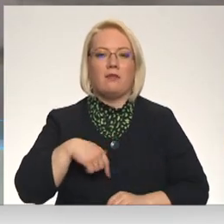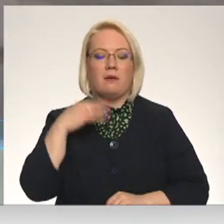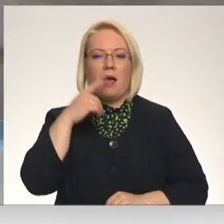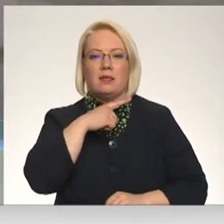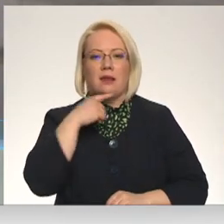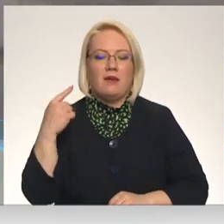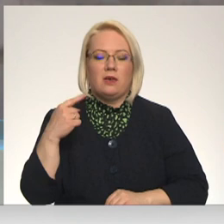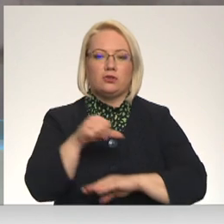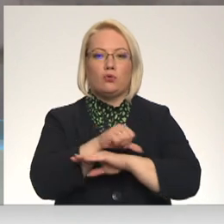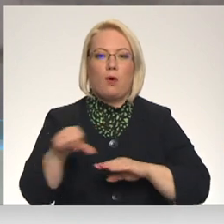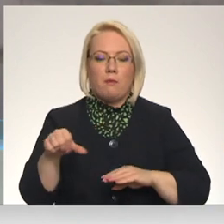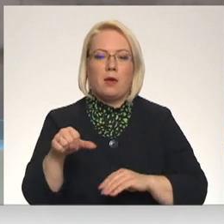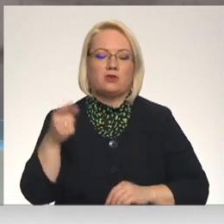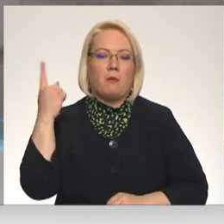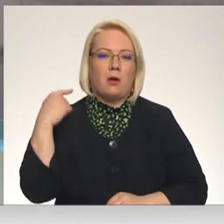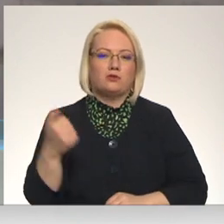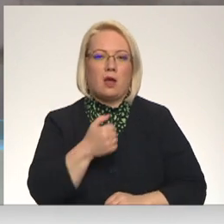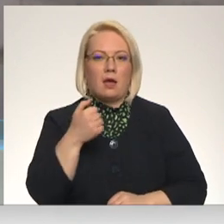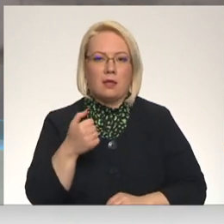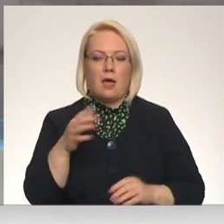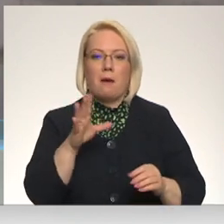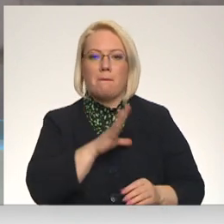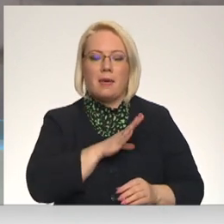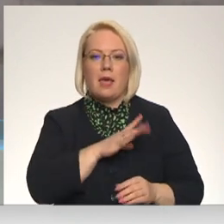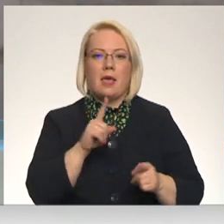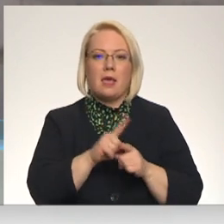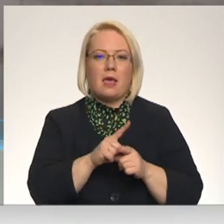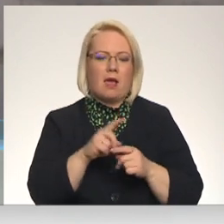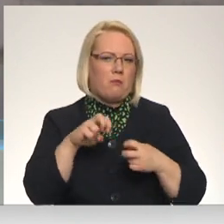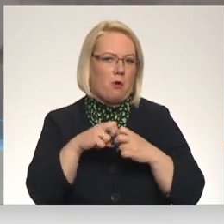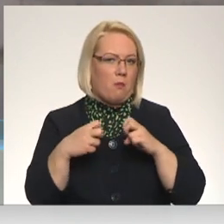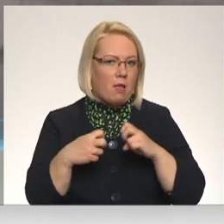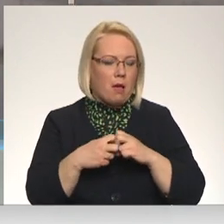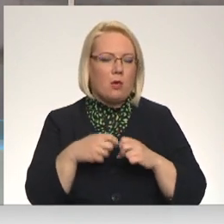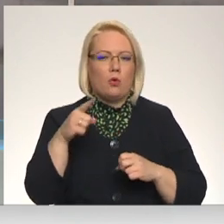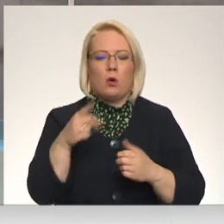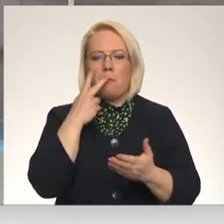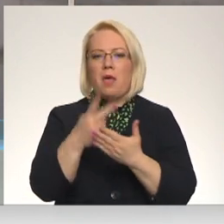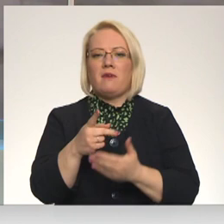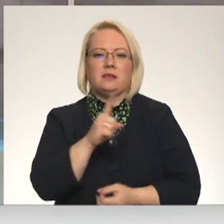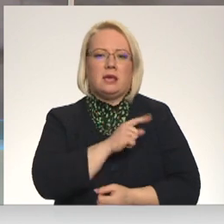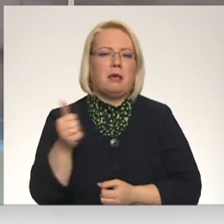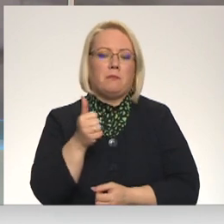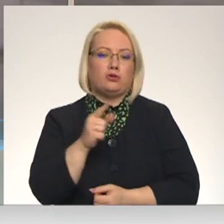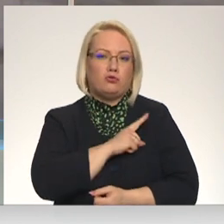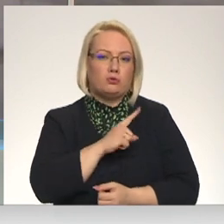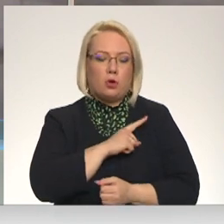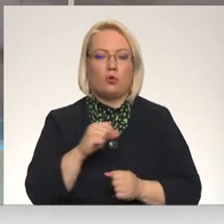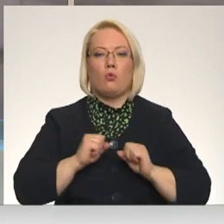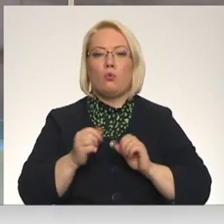aizdītajā gadā tiešā un pārnestā nozīmē atradās starmešu gaismā. Tā bija pievērsta īpašu uzmanība un uzlabota drošības